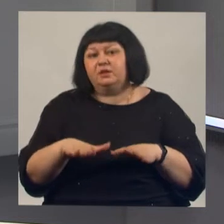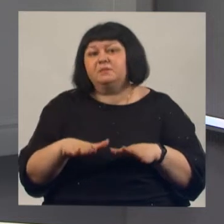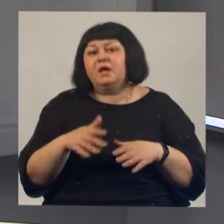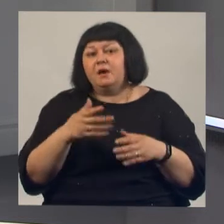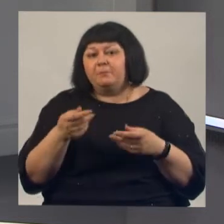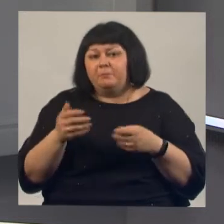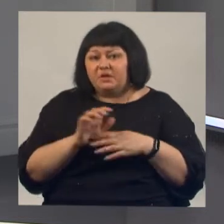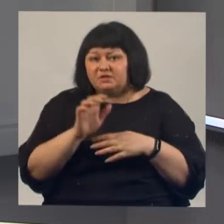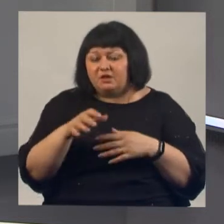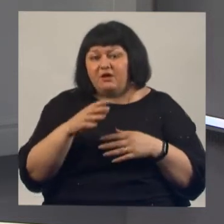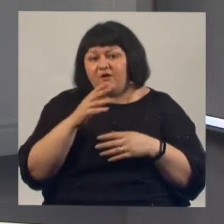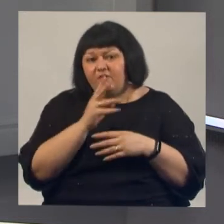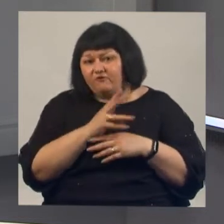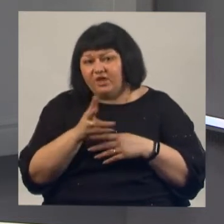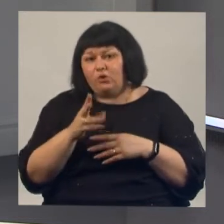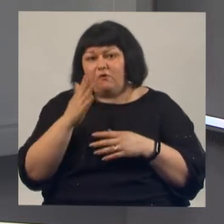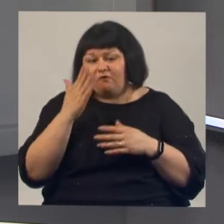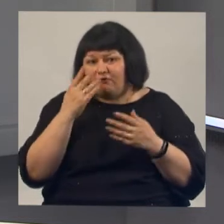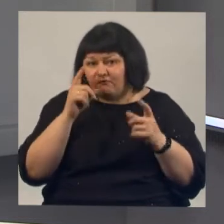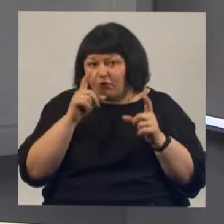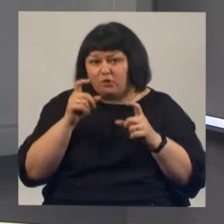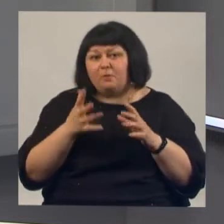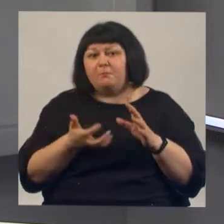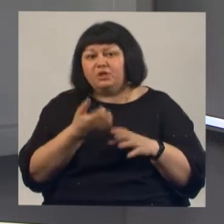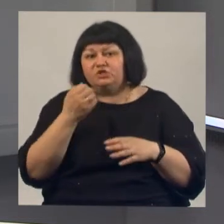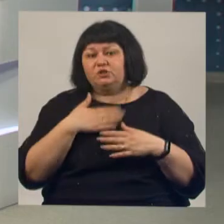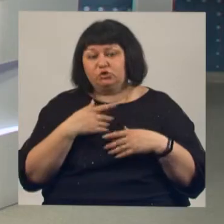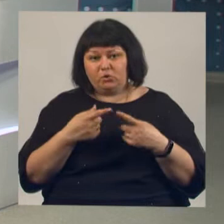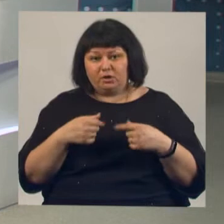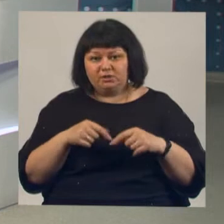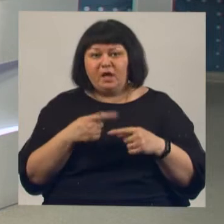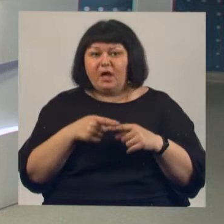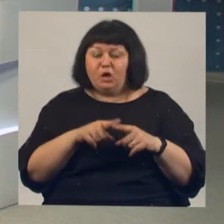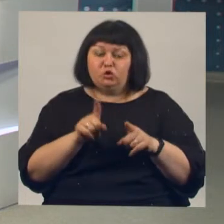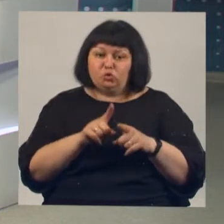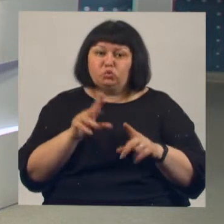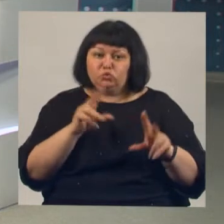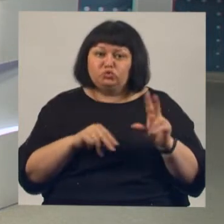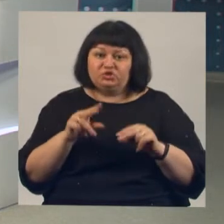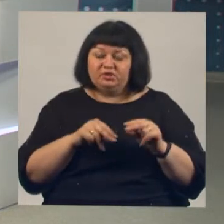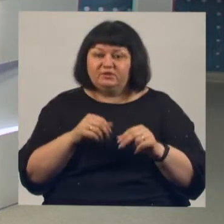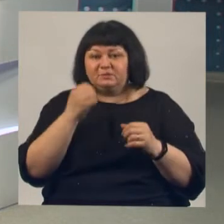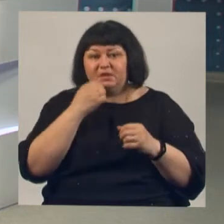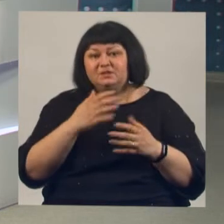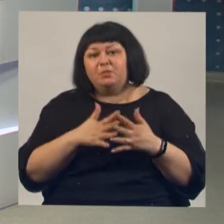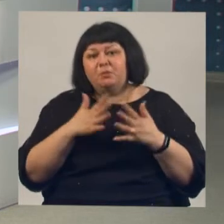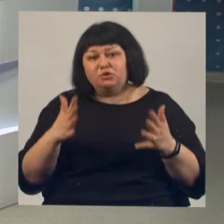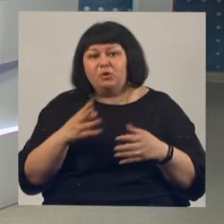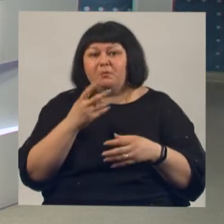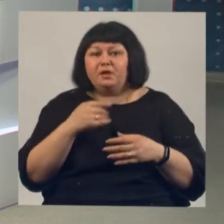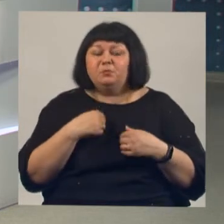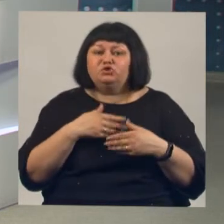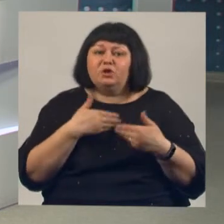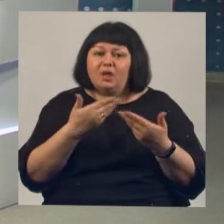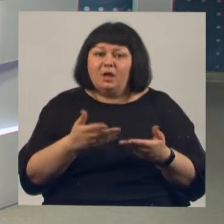Присылайте фото, видео, поддерживайте нашу организацию. Это тоже учитывается. Конечно. Спасибо большое, Мария. Мы желаем, чтобы